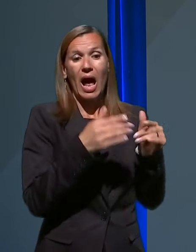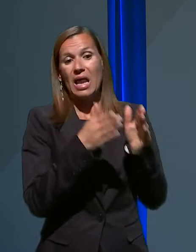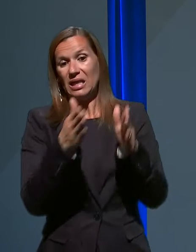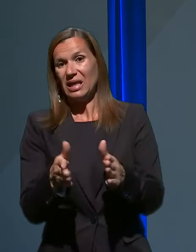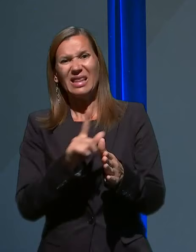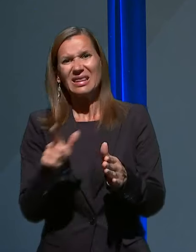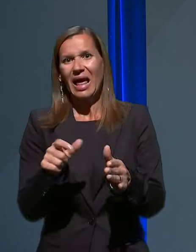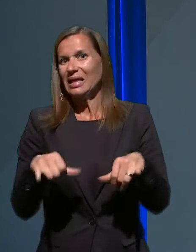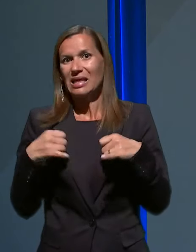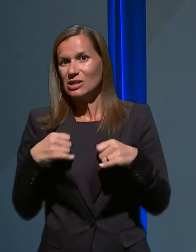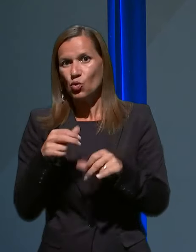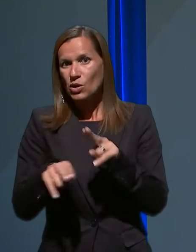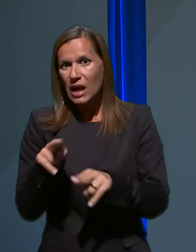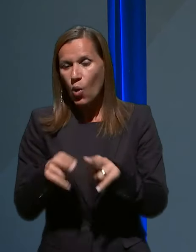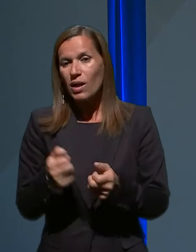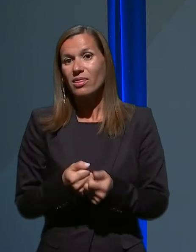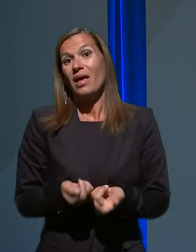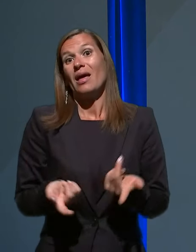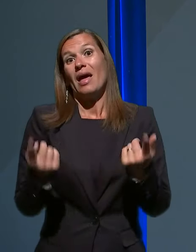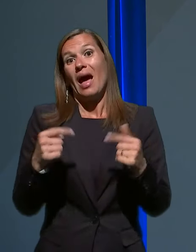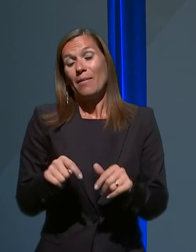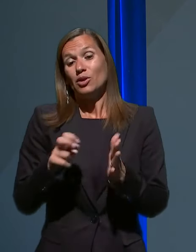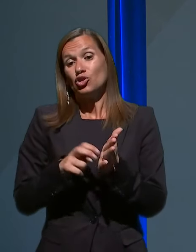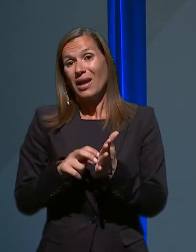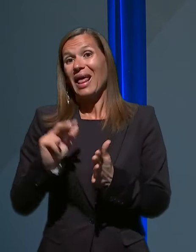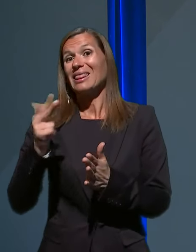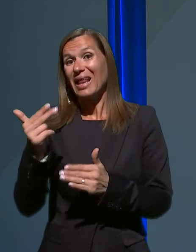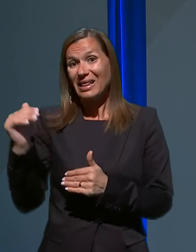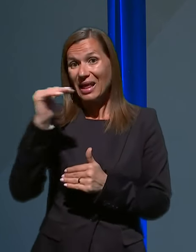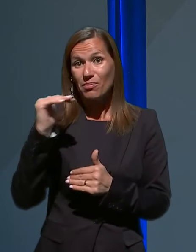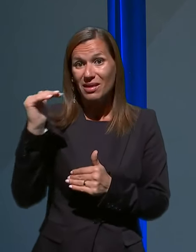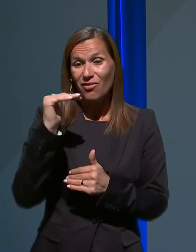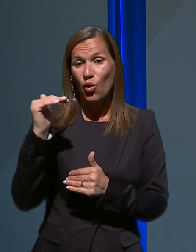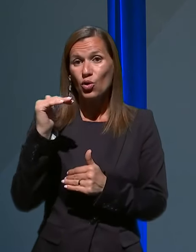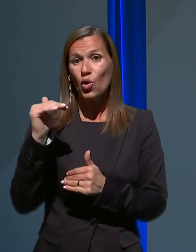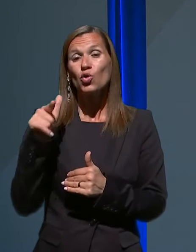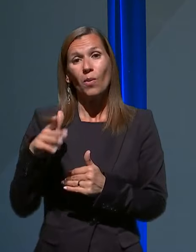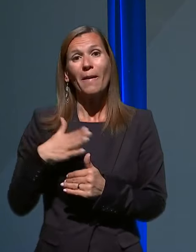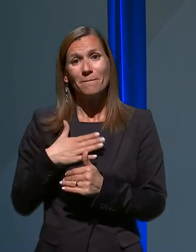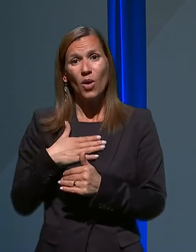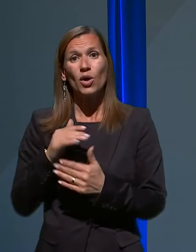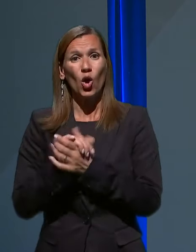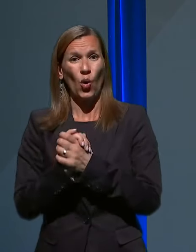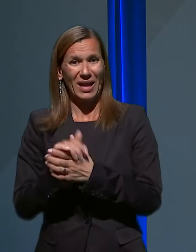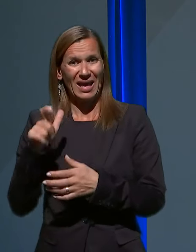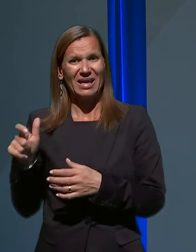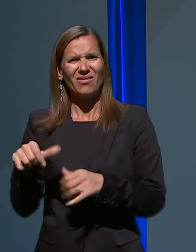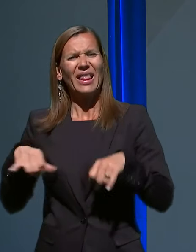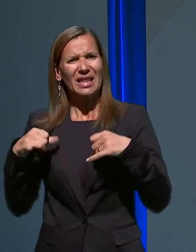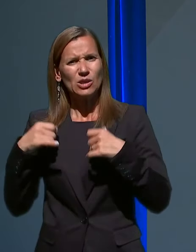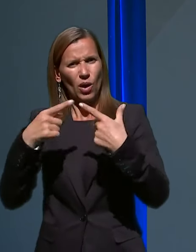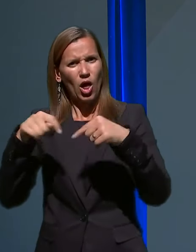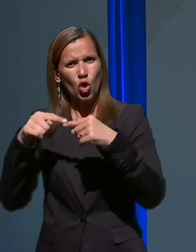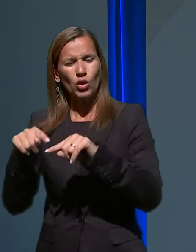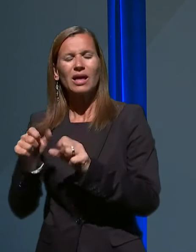intubacijo. in potem seveda še na tretjem nivoju trijaža, kar pa moje kolegi v intenzivnih enotah zelo